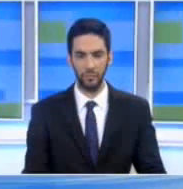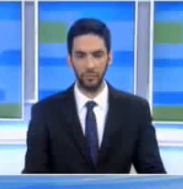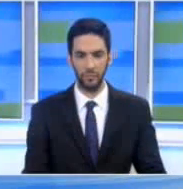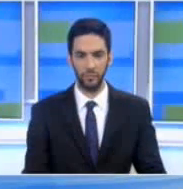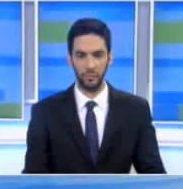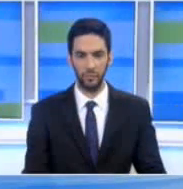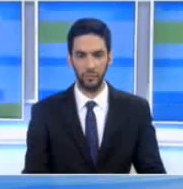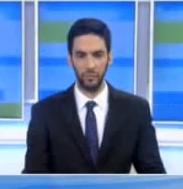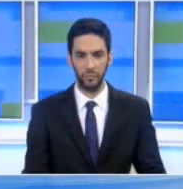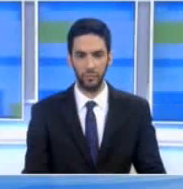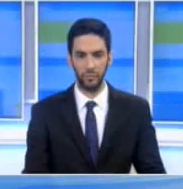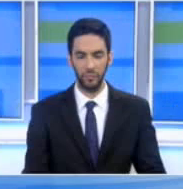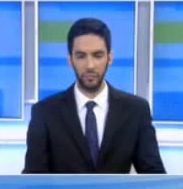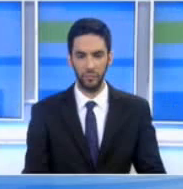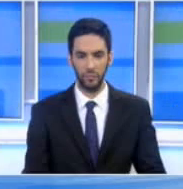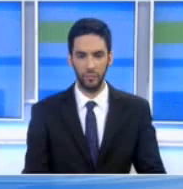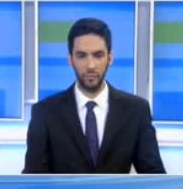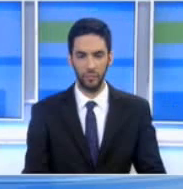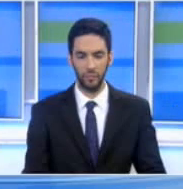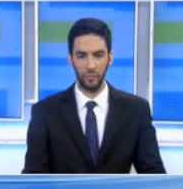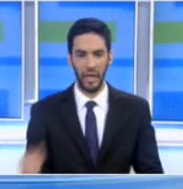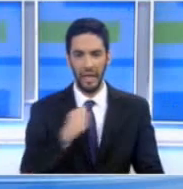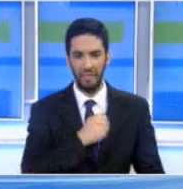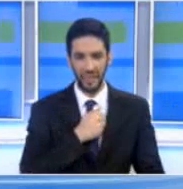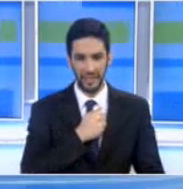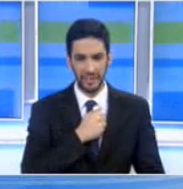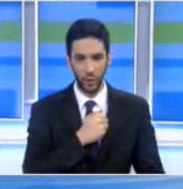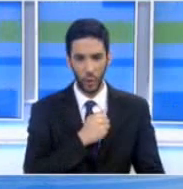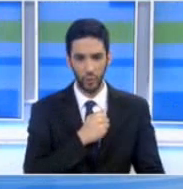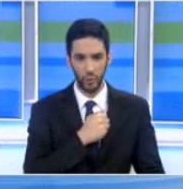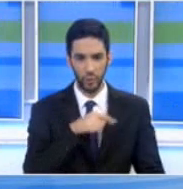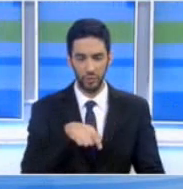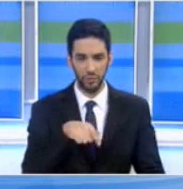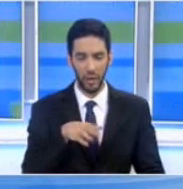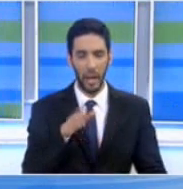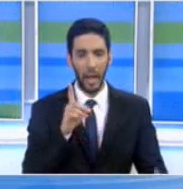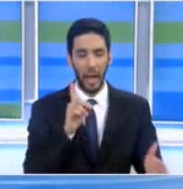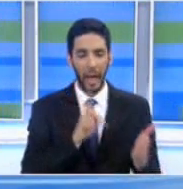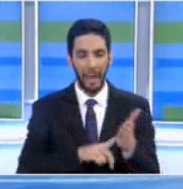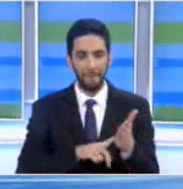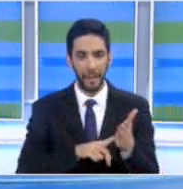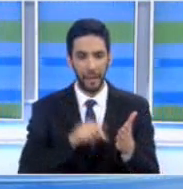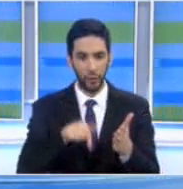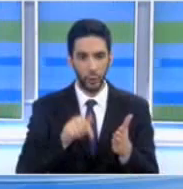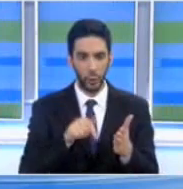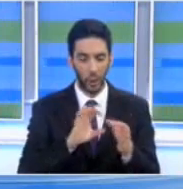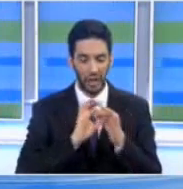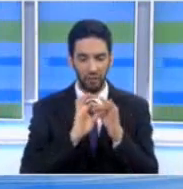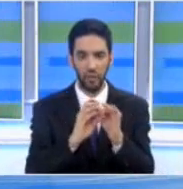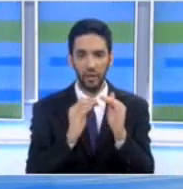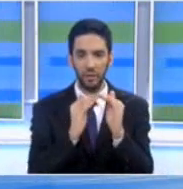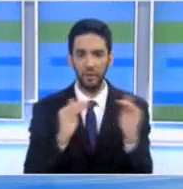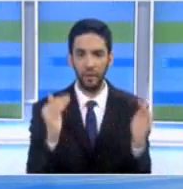Δυστυχώς αντί να υιοθετηθεί η ιδέα της ομαλής και επαρκούς